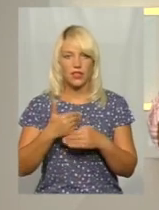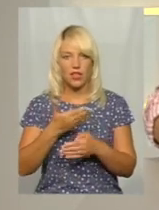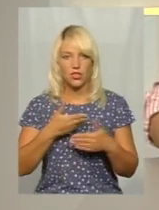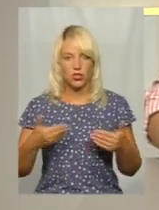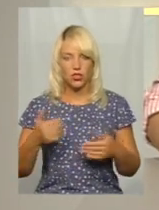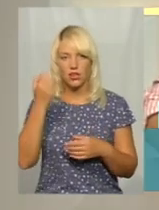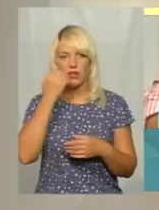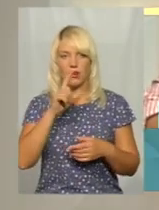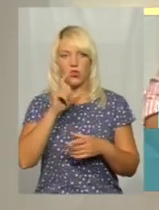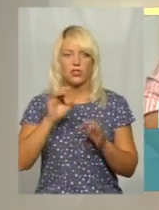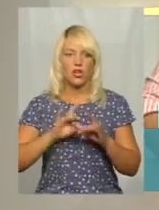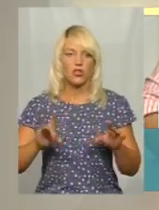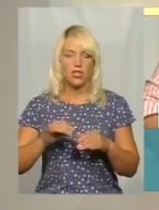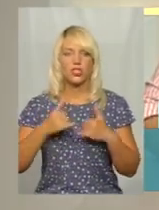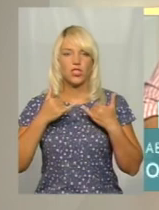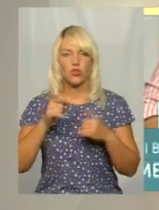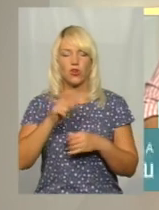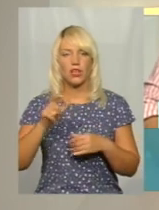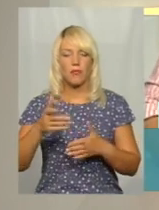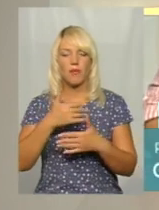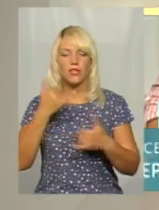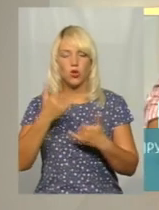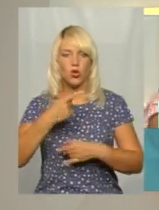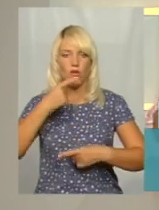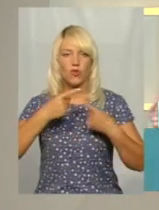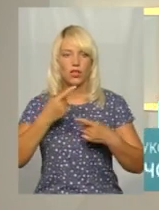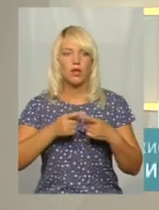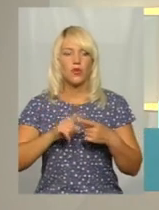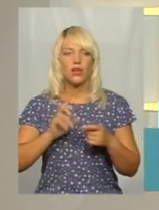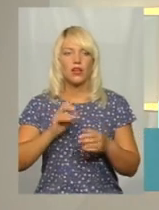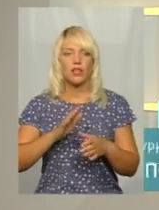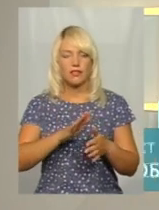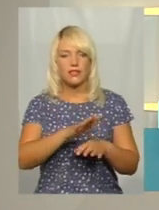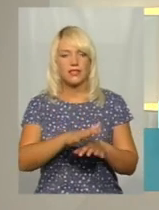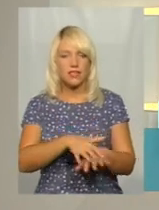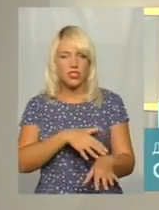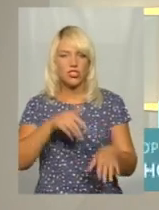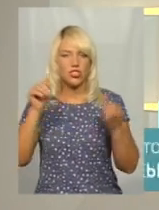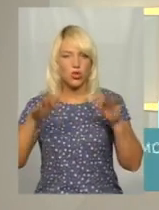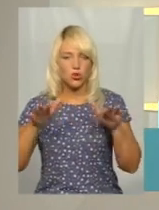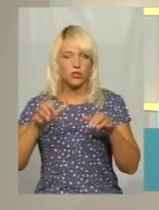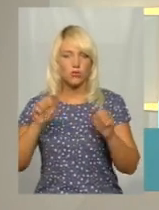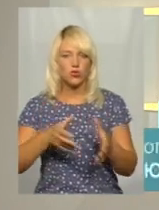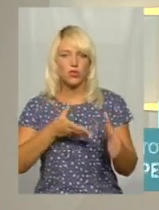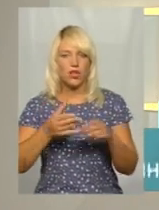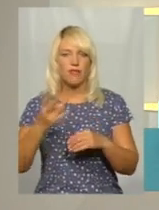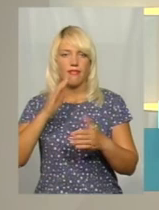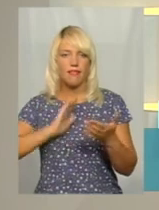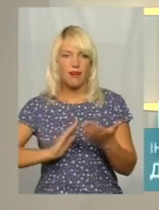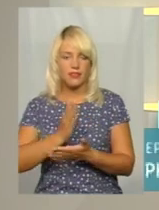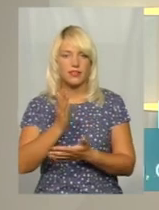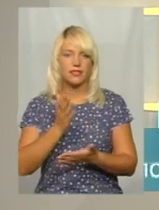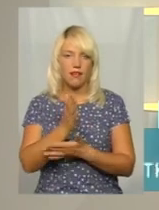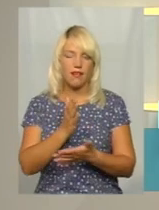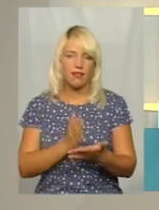'яснення. Шановні глядачі, ми говорили сьогодні про те, як затяжні дощі можуть позначитись на якості хліба та на